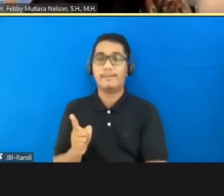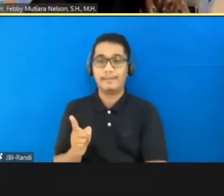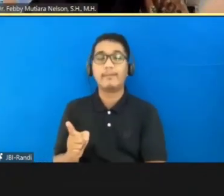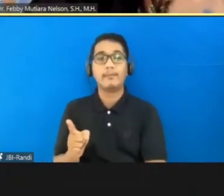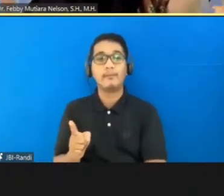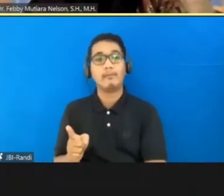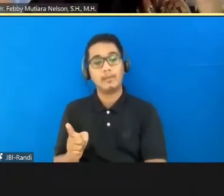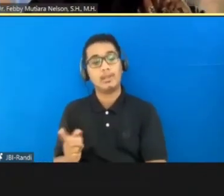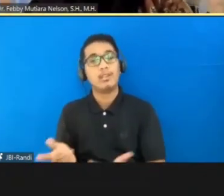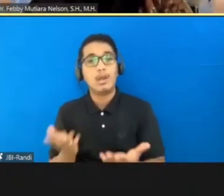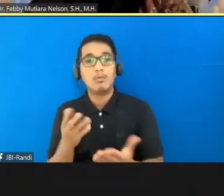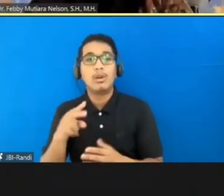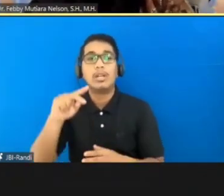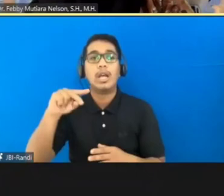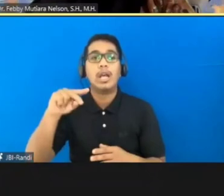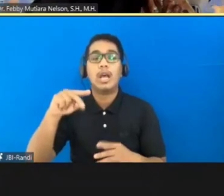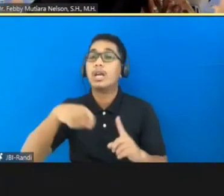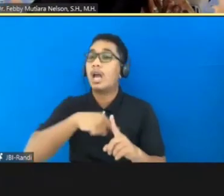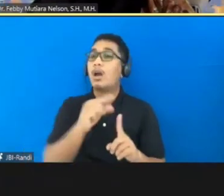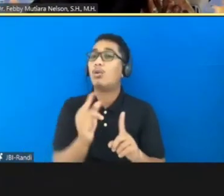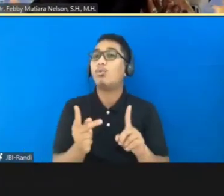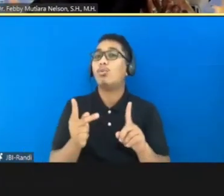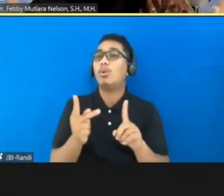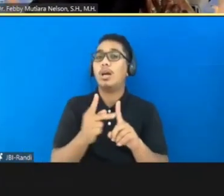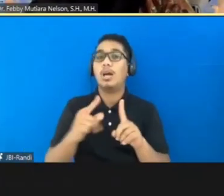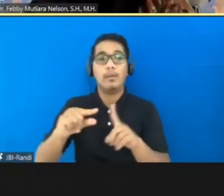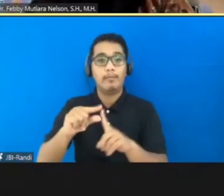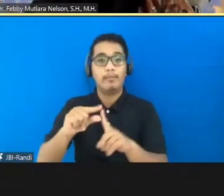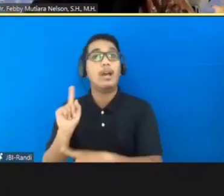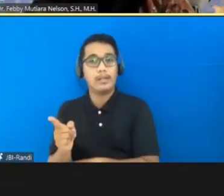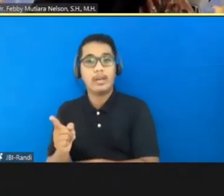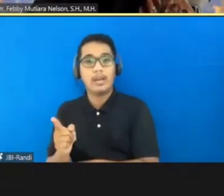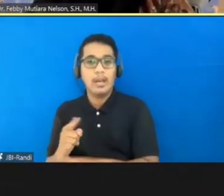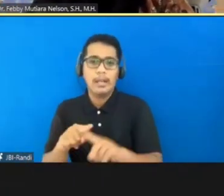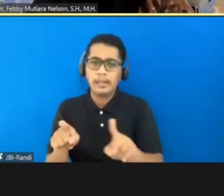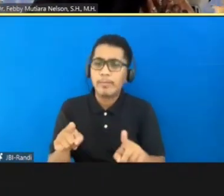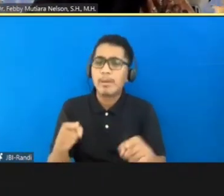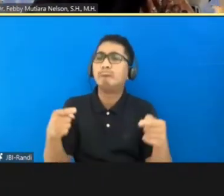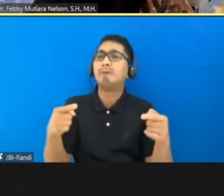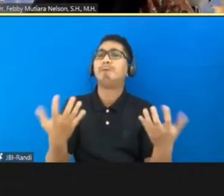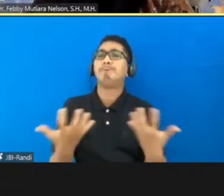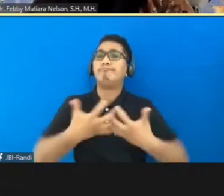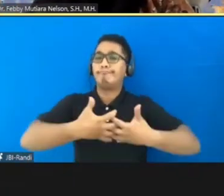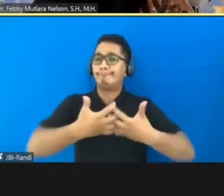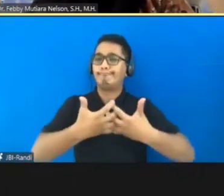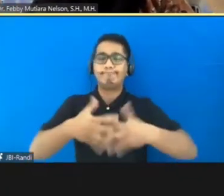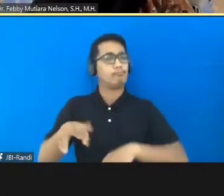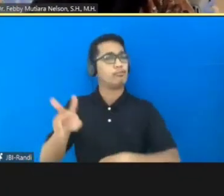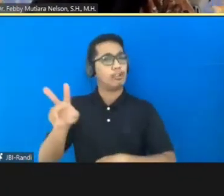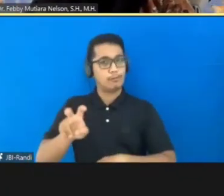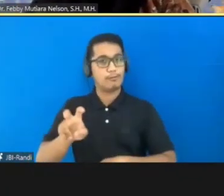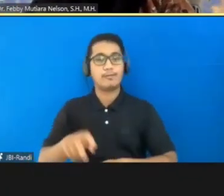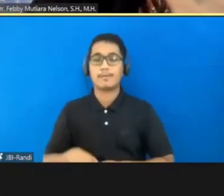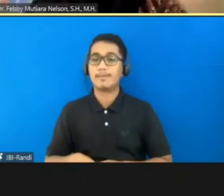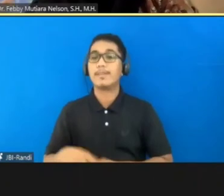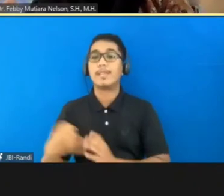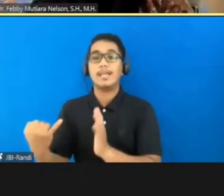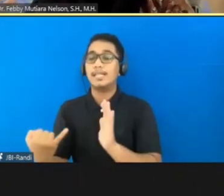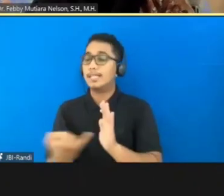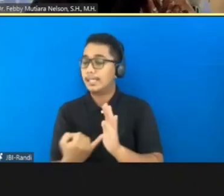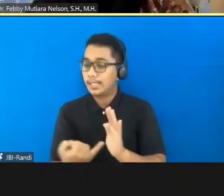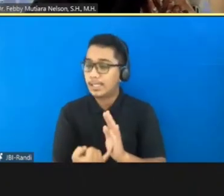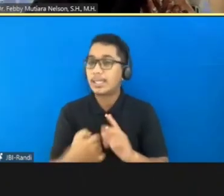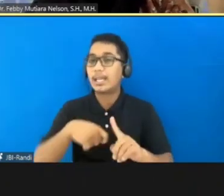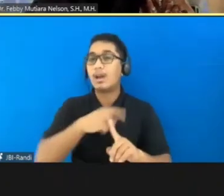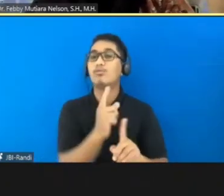Saya rasa juga di KUHP pun ada ke arah ini. Nah tapi tentu harus sinkron gitu ya, isi yang ada di dalam KUHP, undang-undang kejaksaan